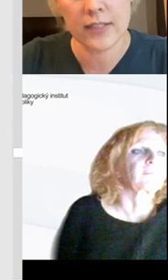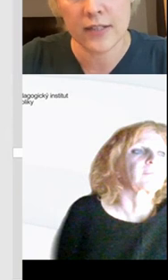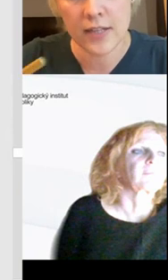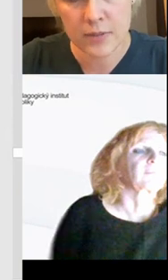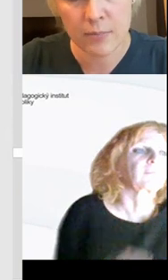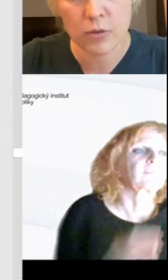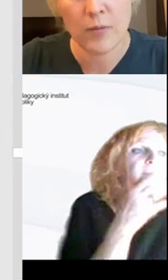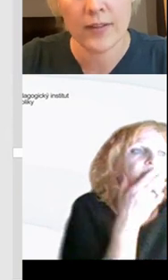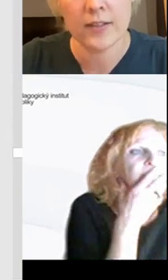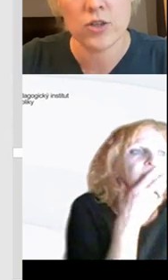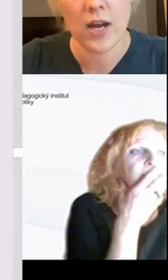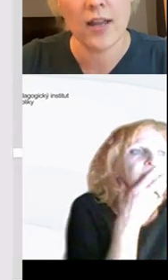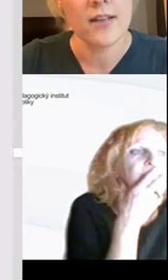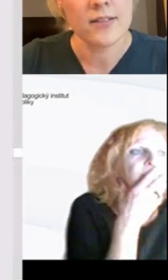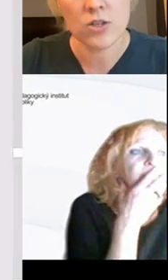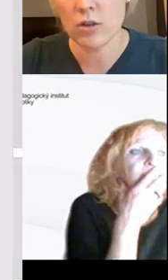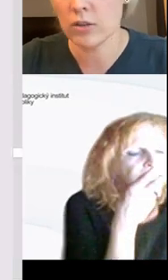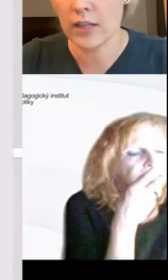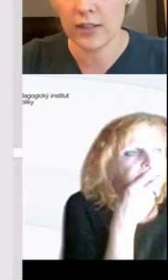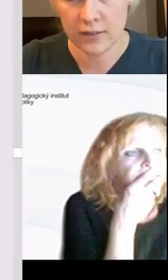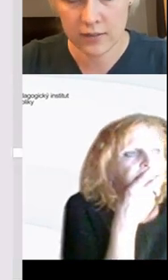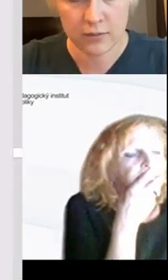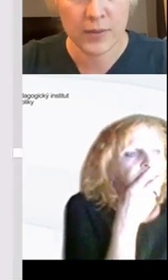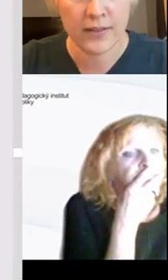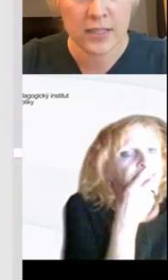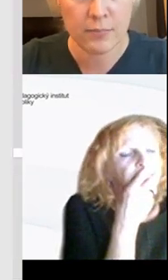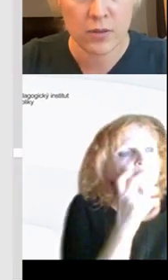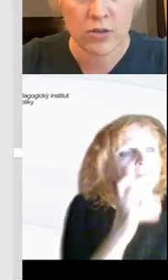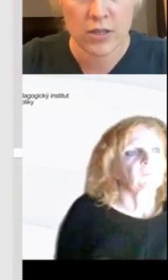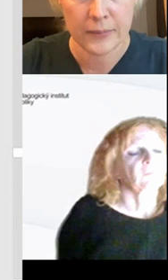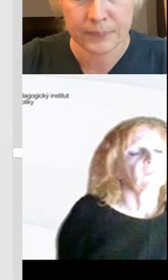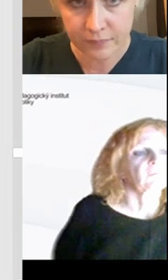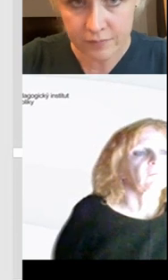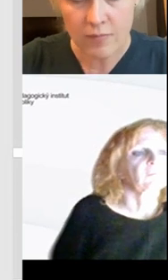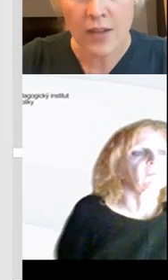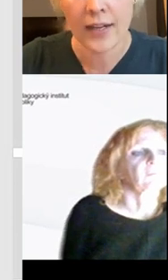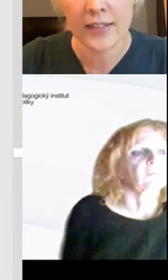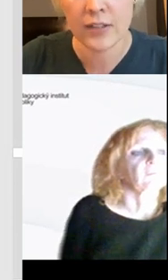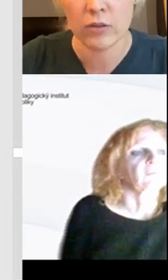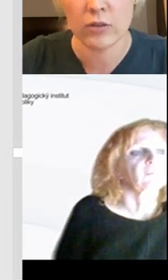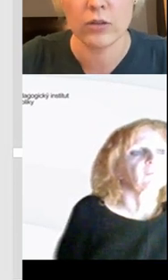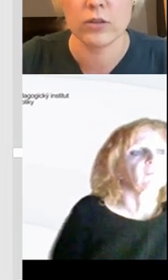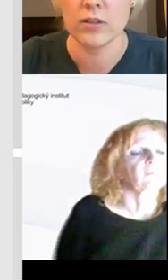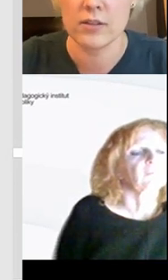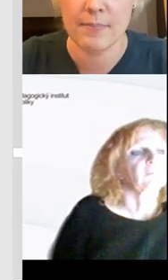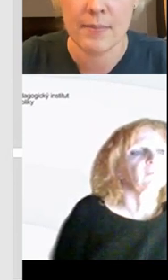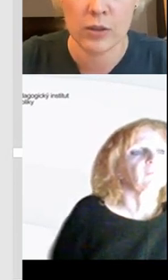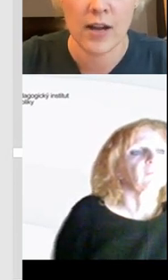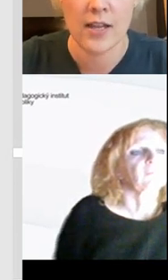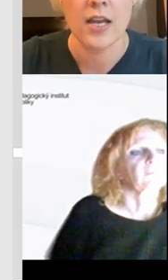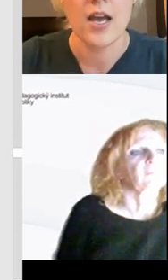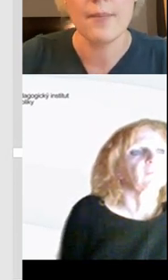můžete tady klidně se pohybovat na té škále, začít od těch úplně nejspodnějších aktivit, od